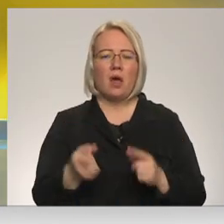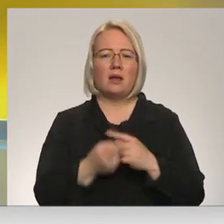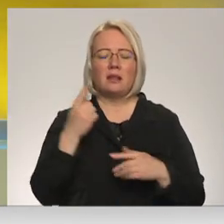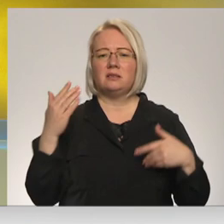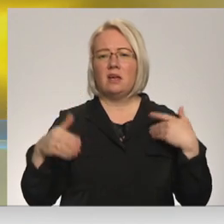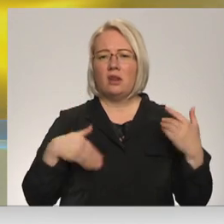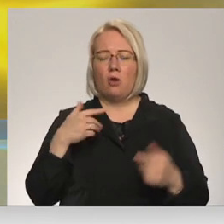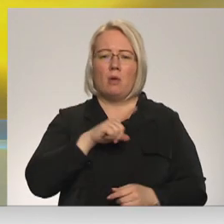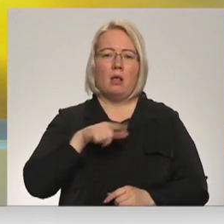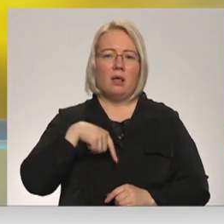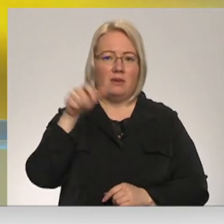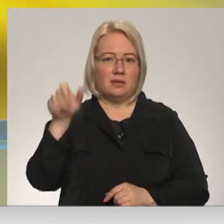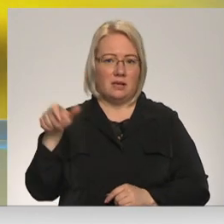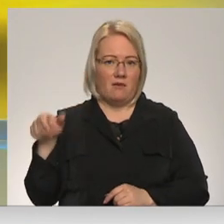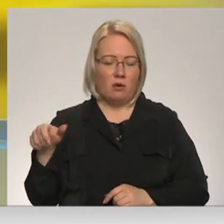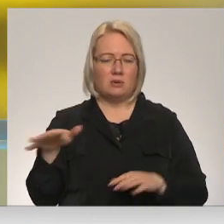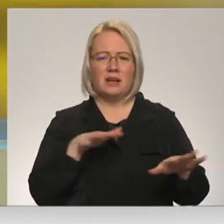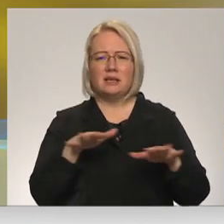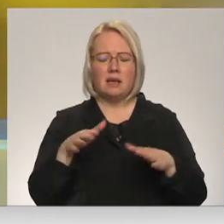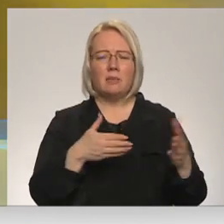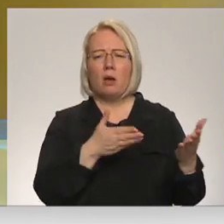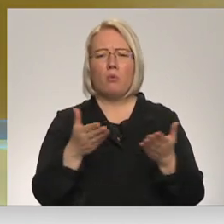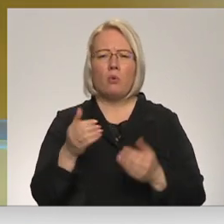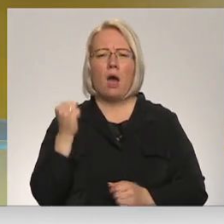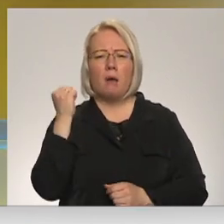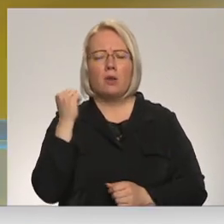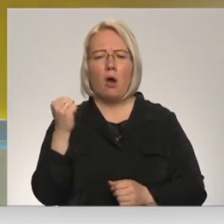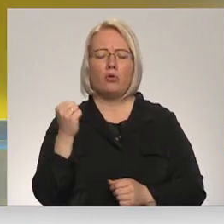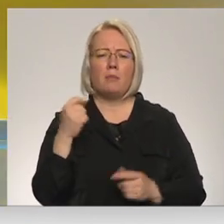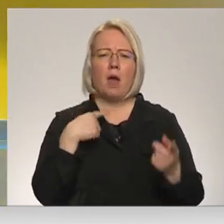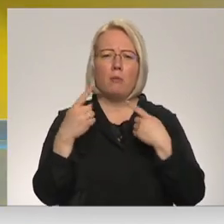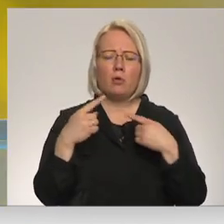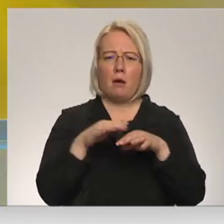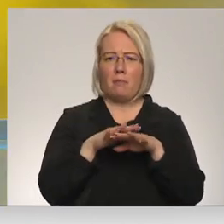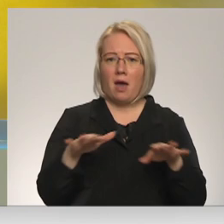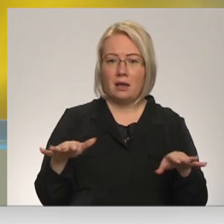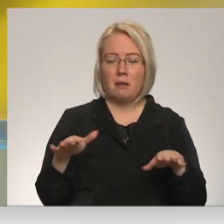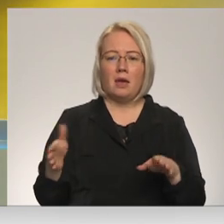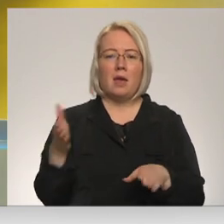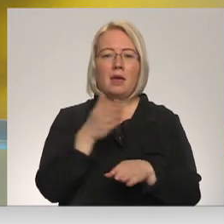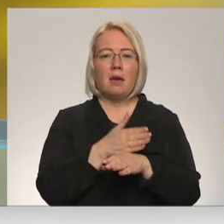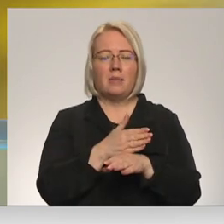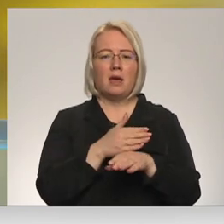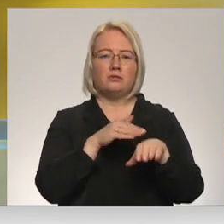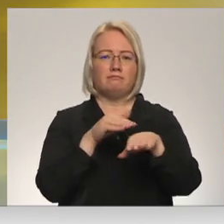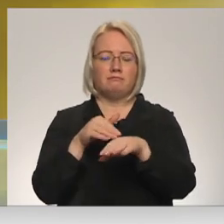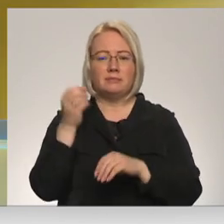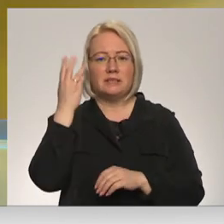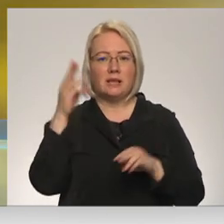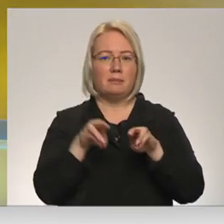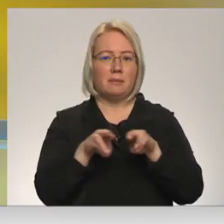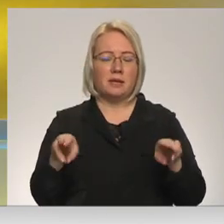Latvijas cilvēkos. Rīcība jebkura apdraudējuma gadījumā ir jāpārunā ar bērniem. Iepriešmudināja izglītības ministrija.